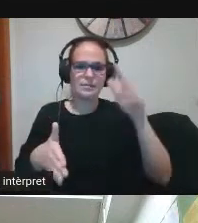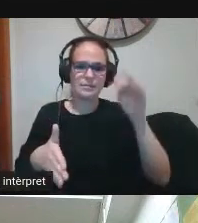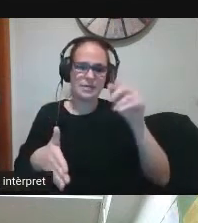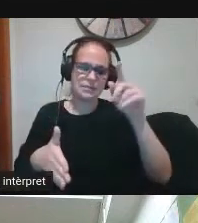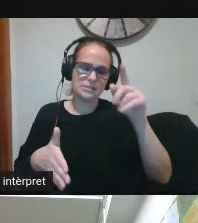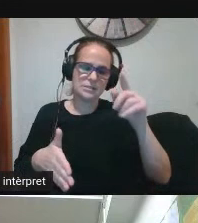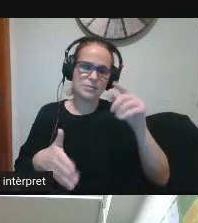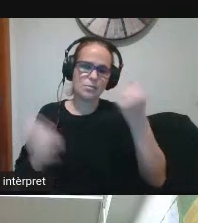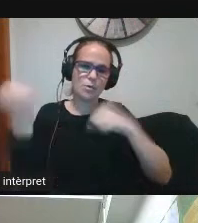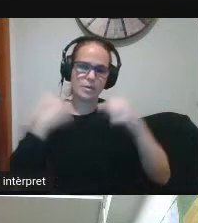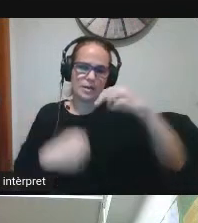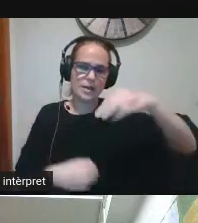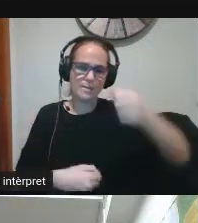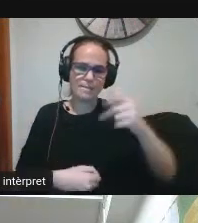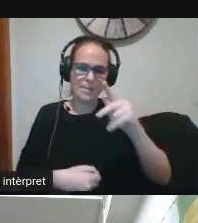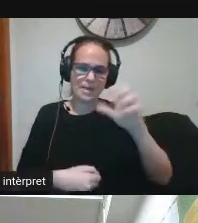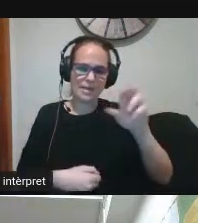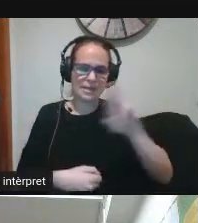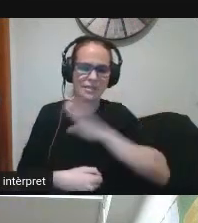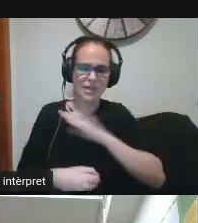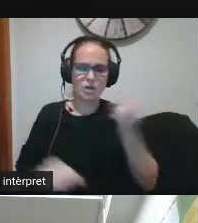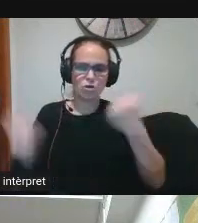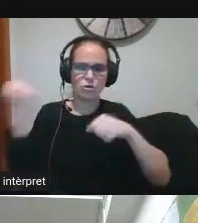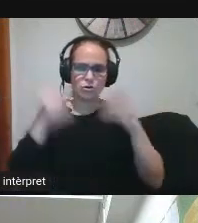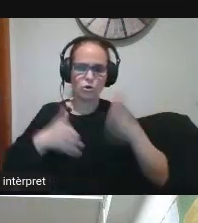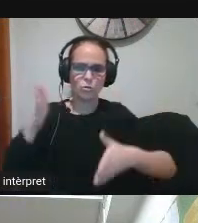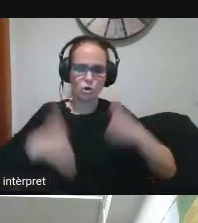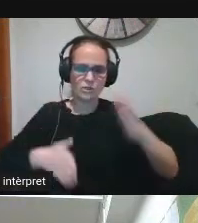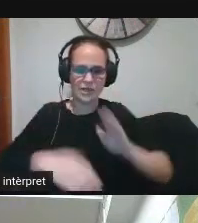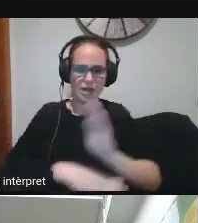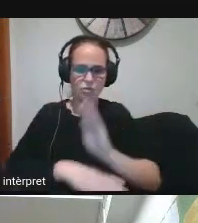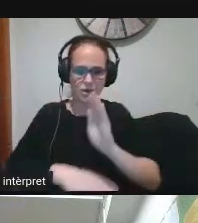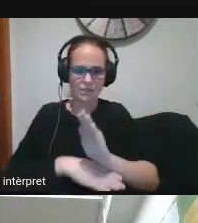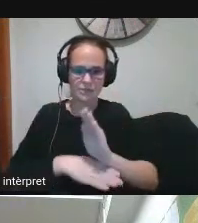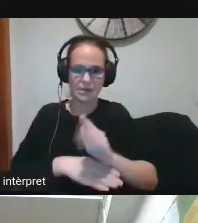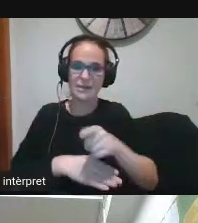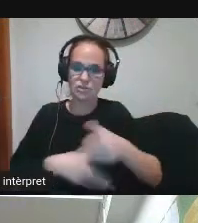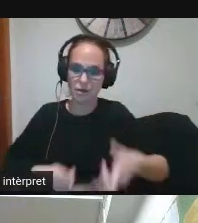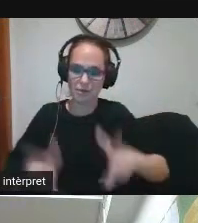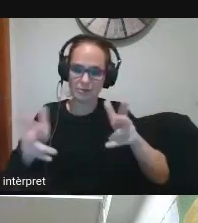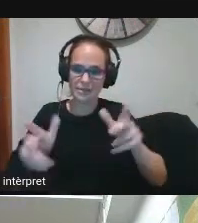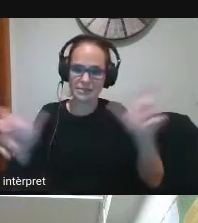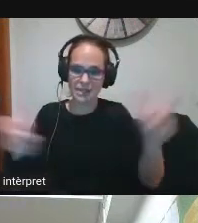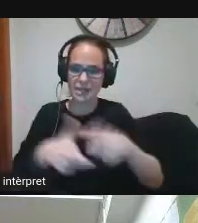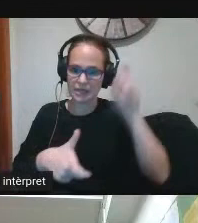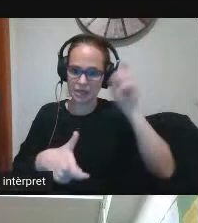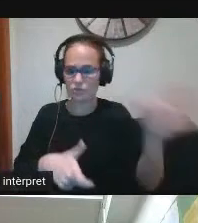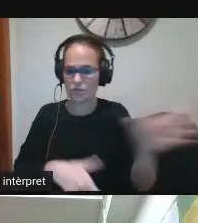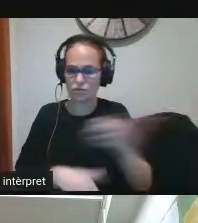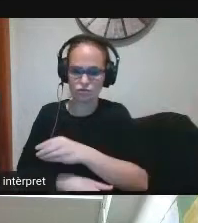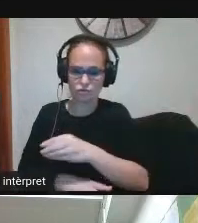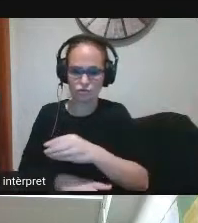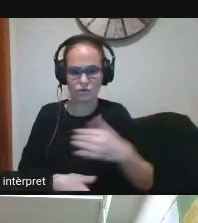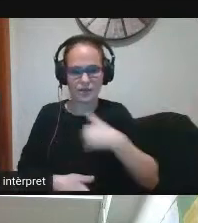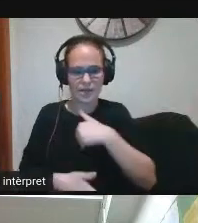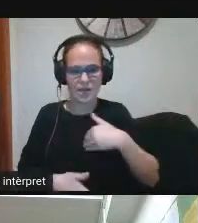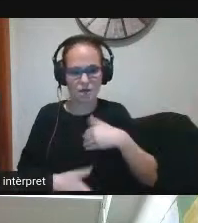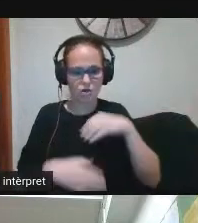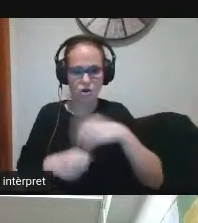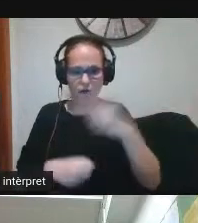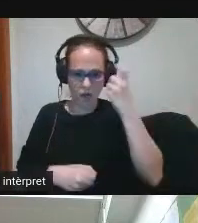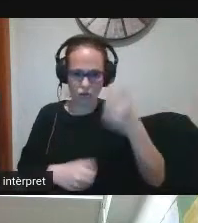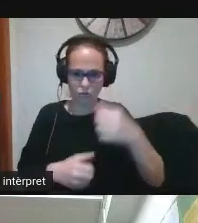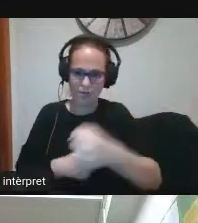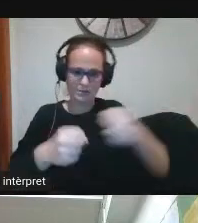aquesta formació de tres anys ha permès a tot el claustre posar-nos en el rol d'alumne